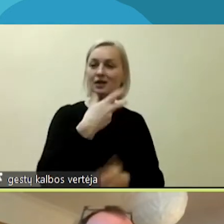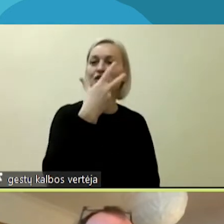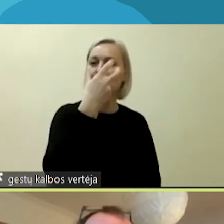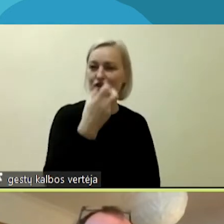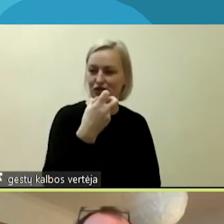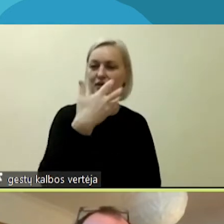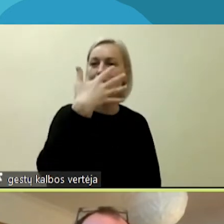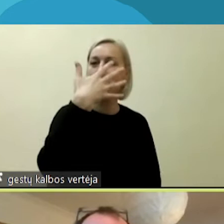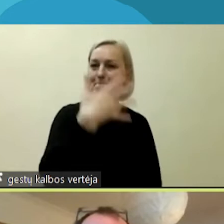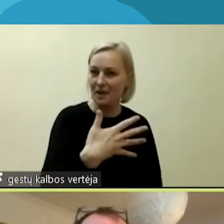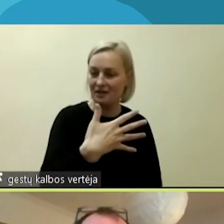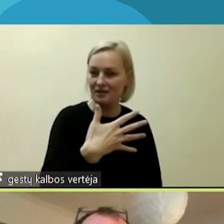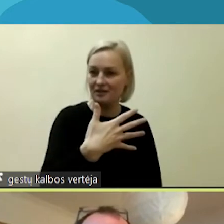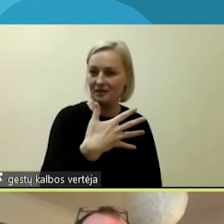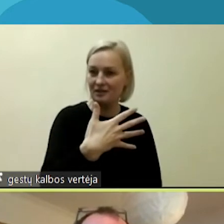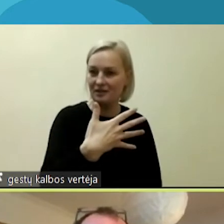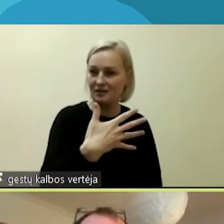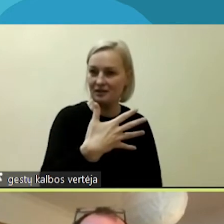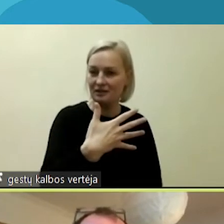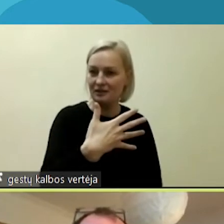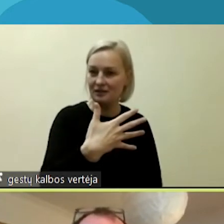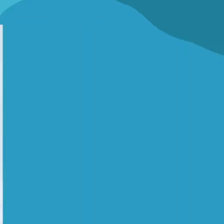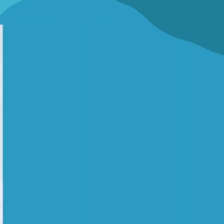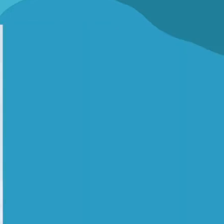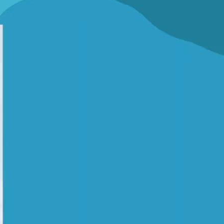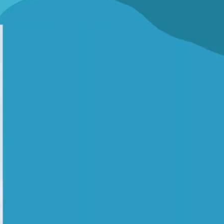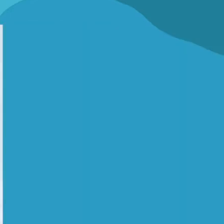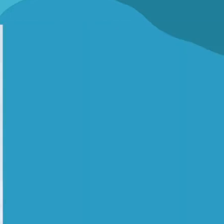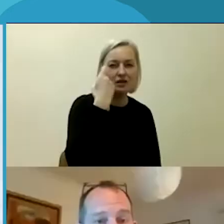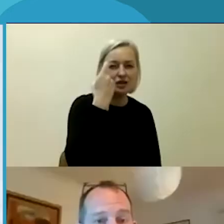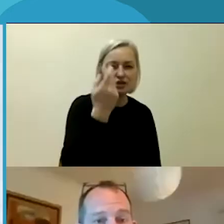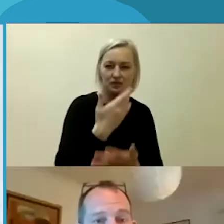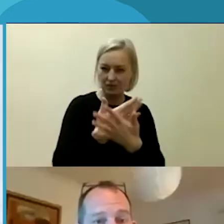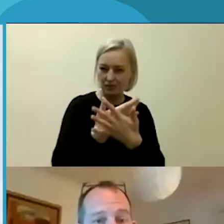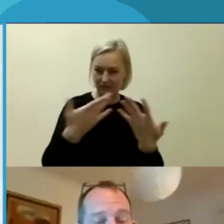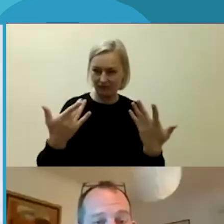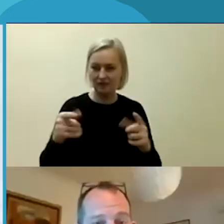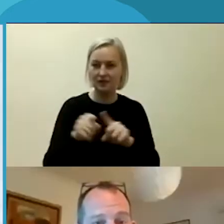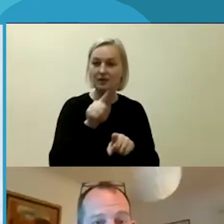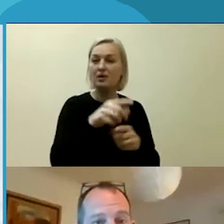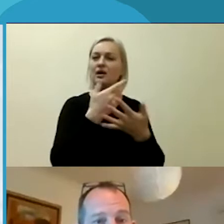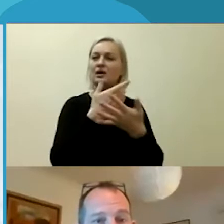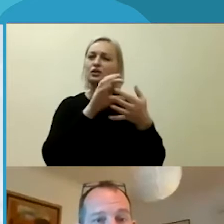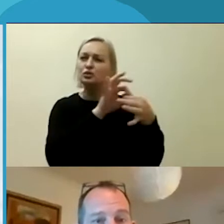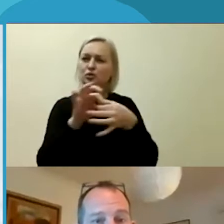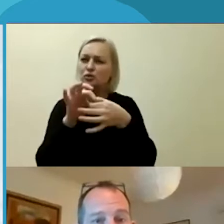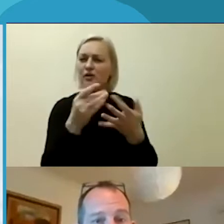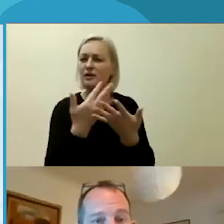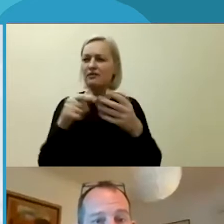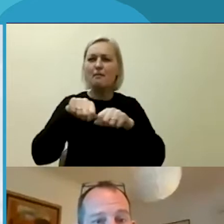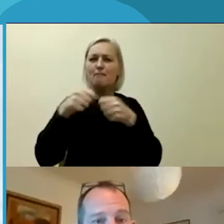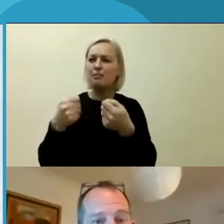pranešimų, kurie buvo susijęs į vairiausiais pažeidimais.